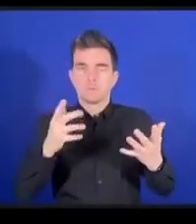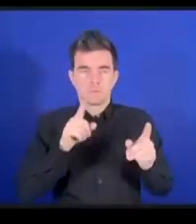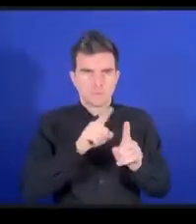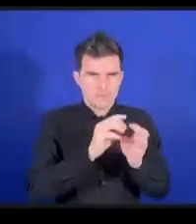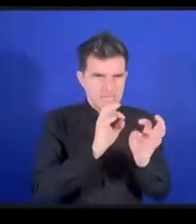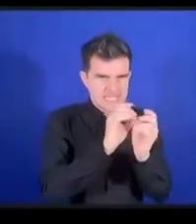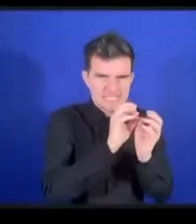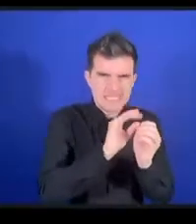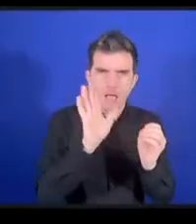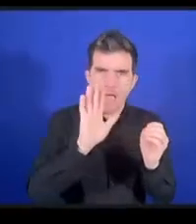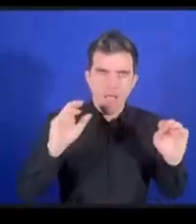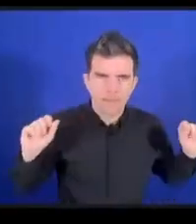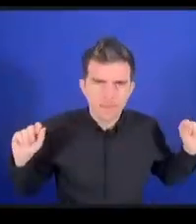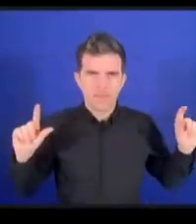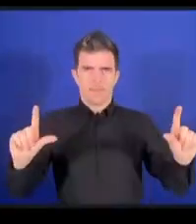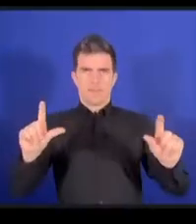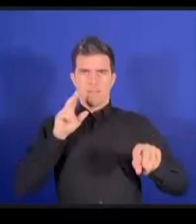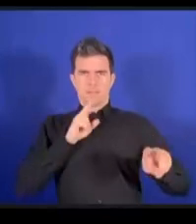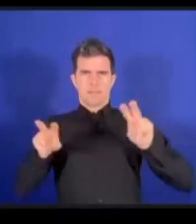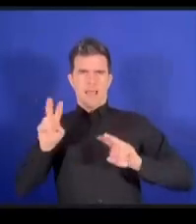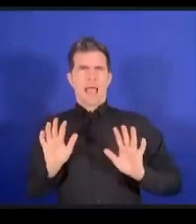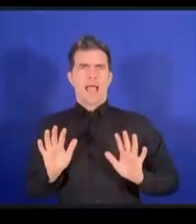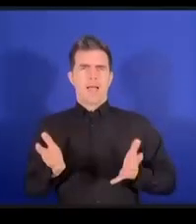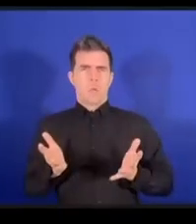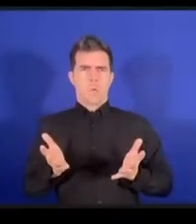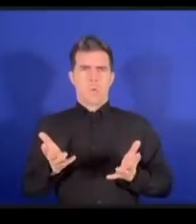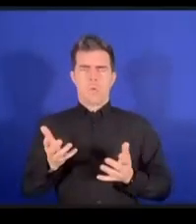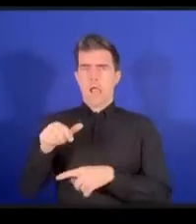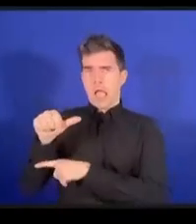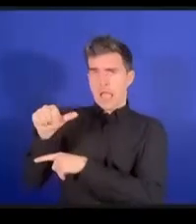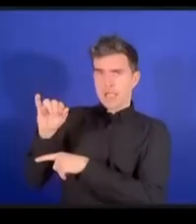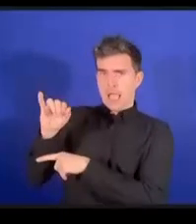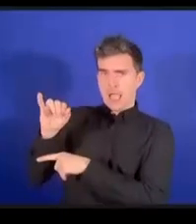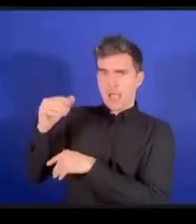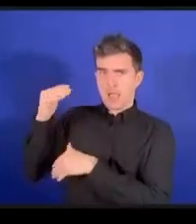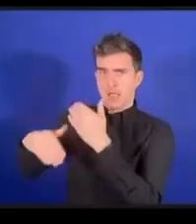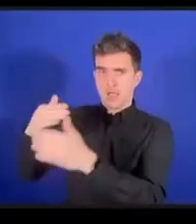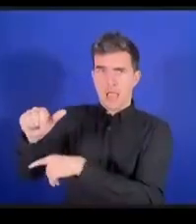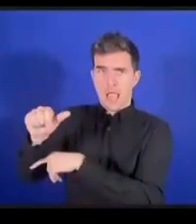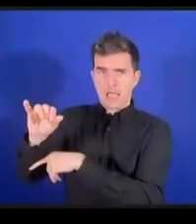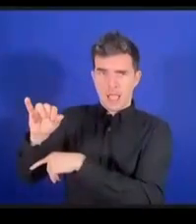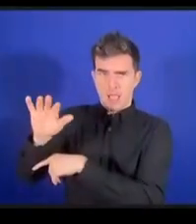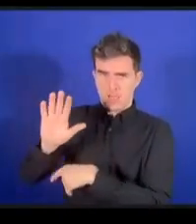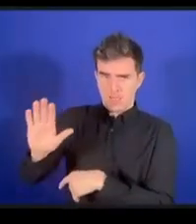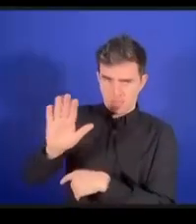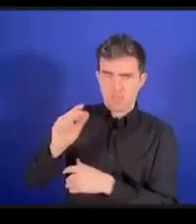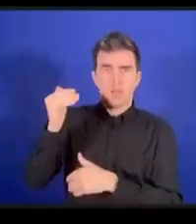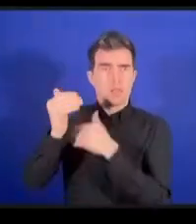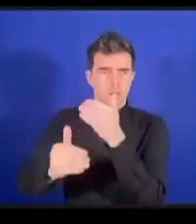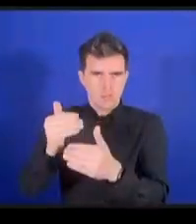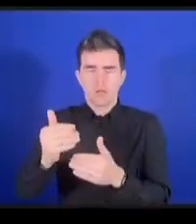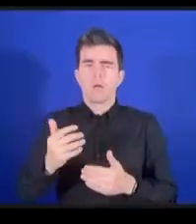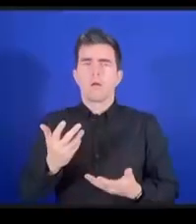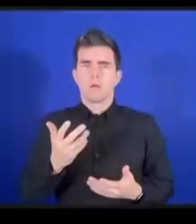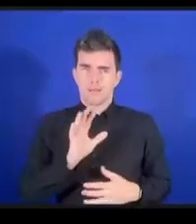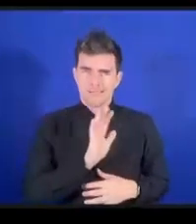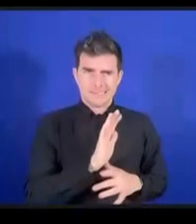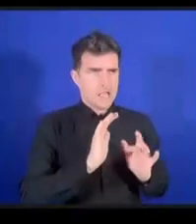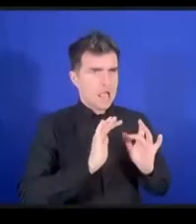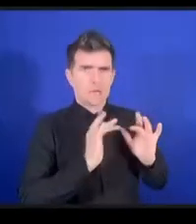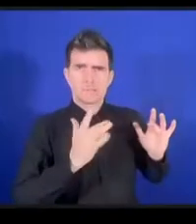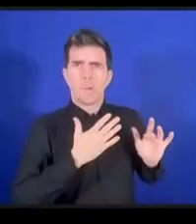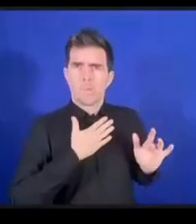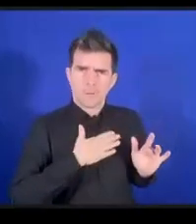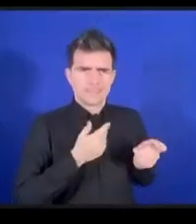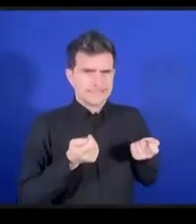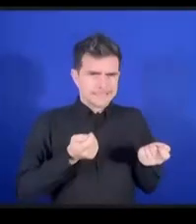パターンとしてはこういったインターネットのコアバリューといったものをそれぞれ個別のガバナンスの